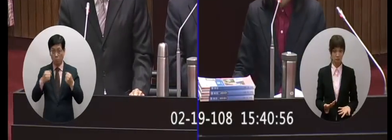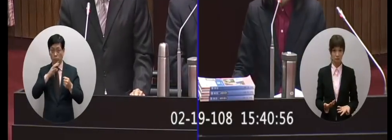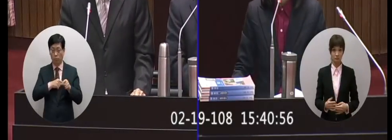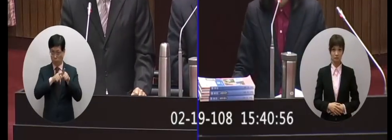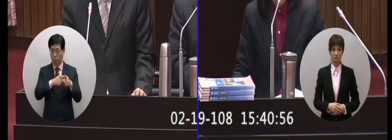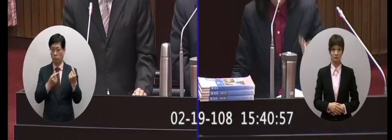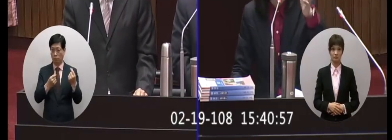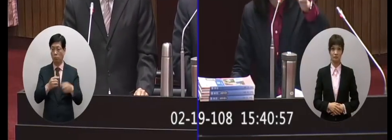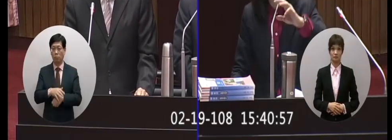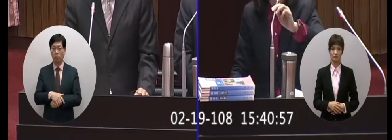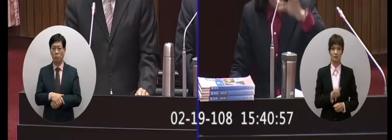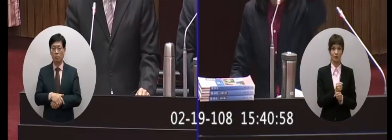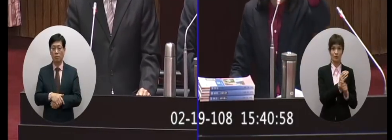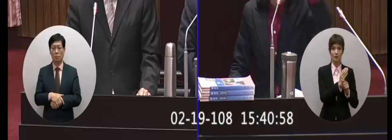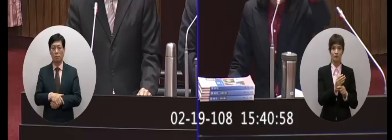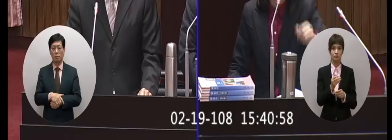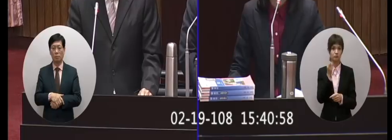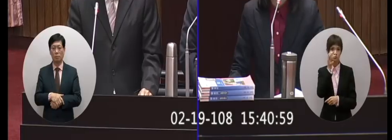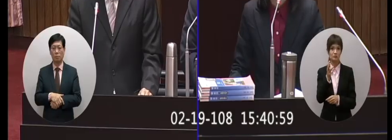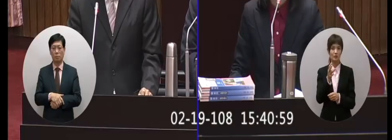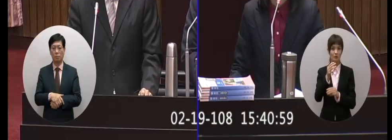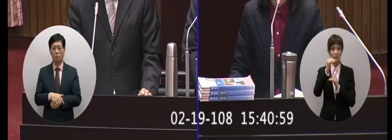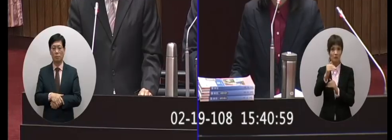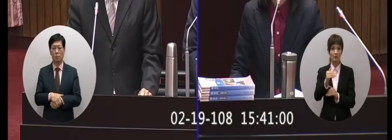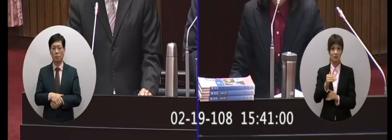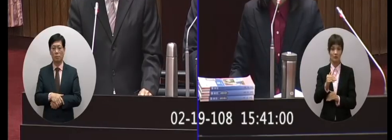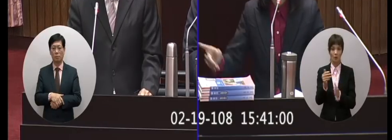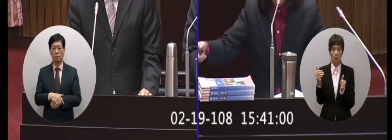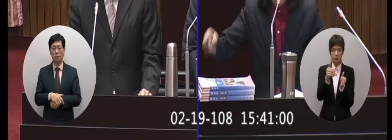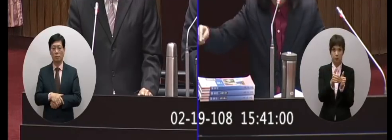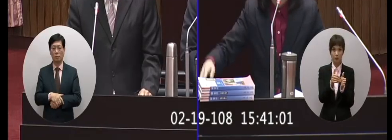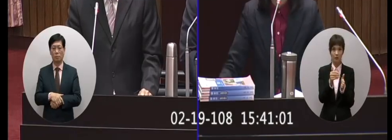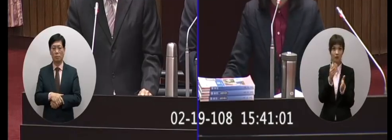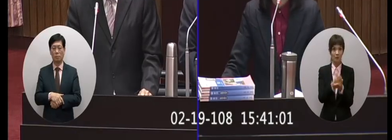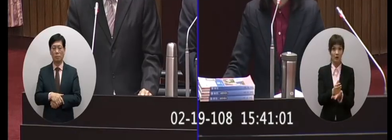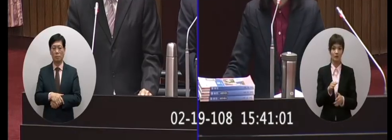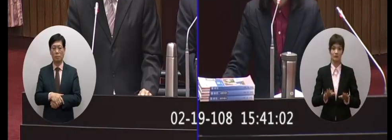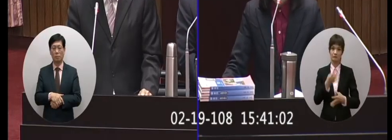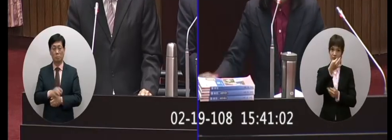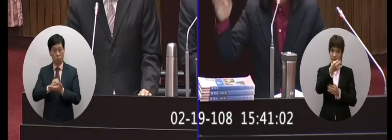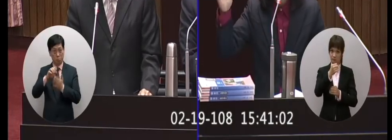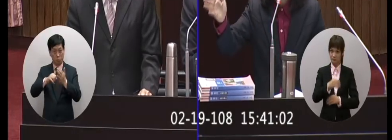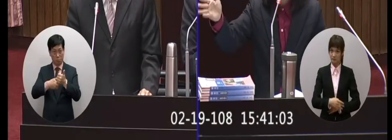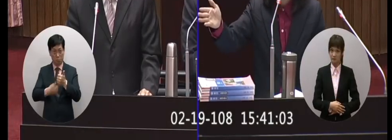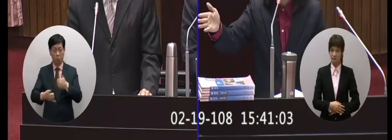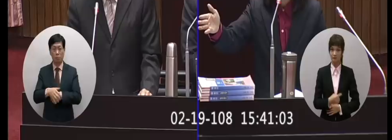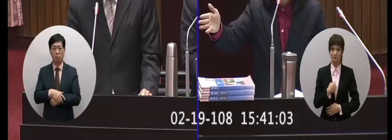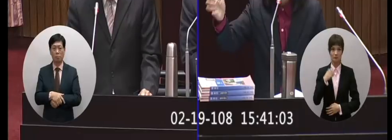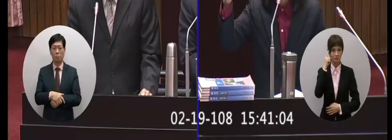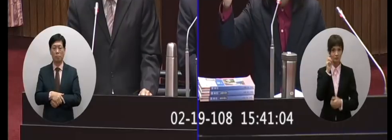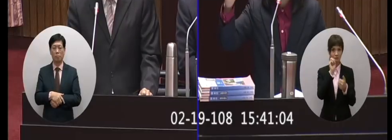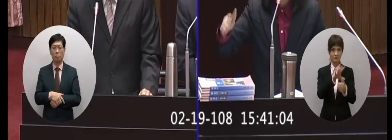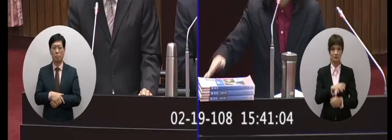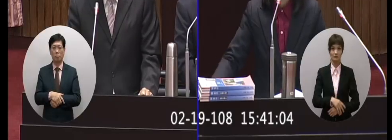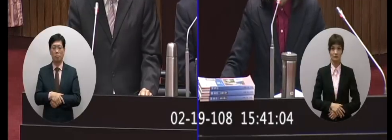進度再執行進度再執行 但做到嗎三個月就 三月六號就到了耶三月六號現在幾號了跟委員報告主要的所以我要說的是